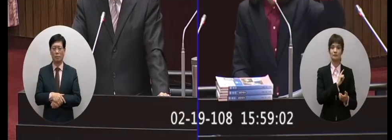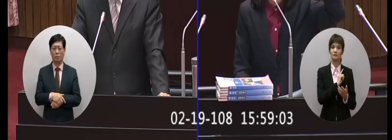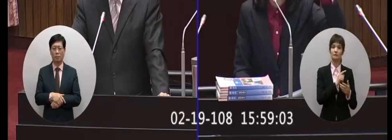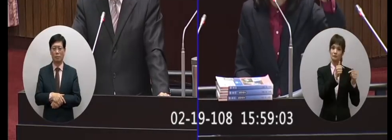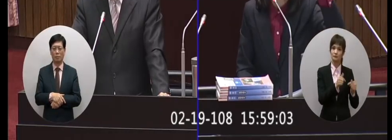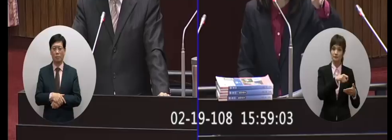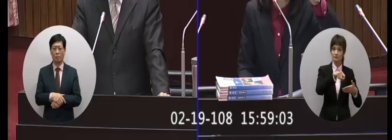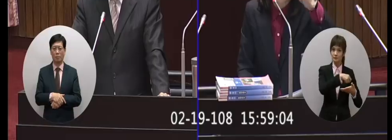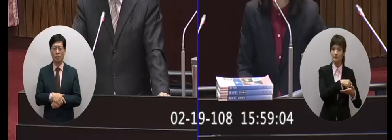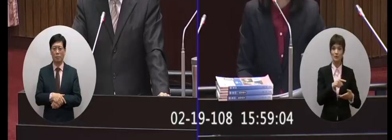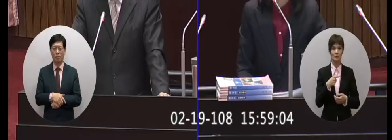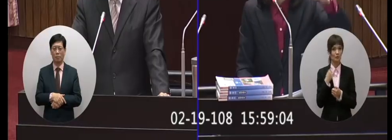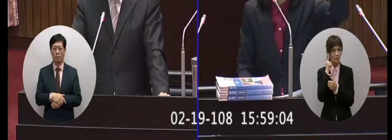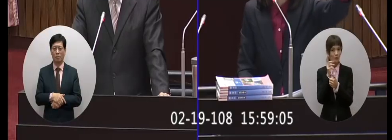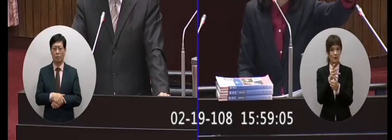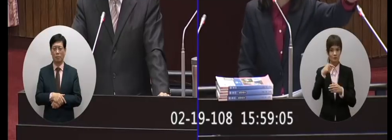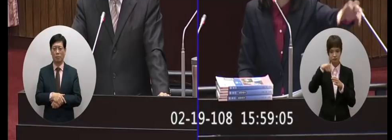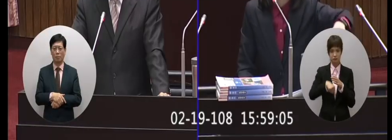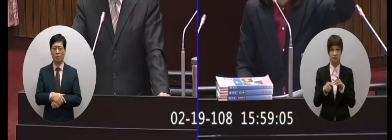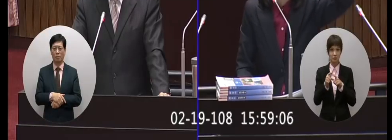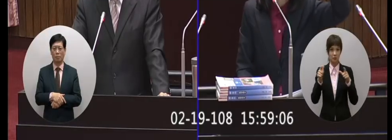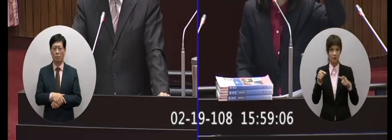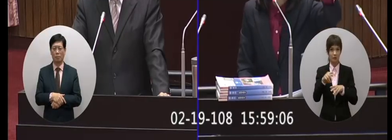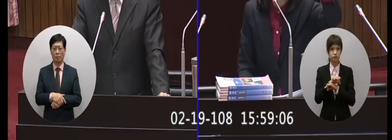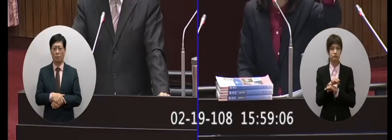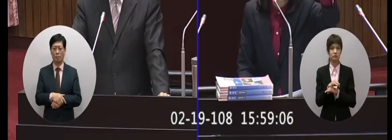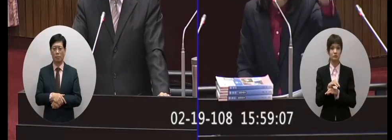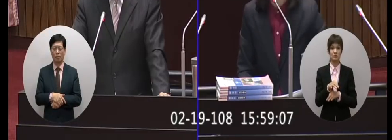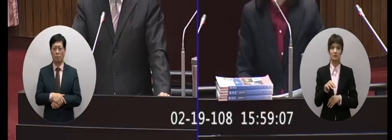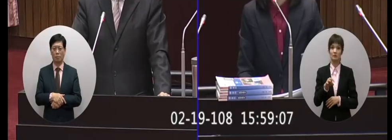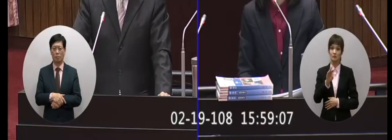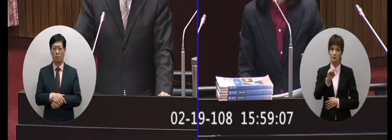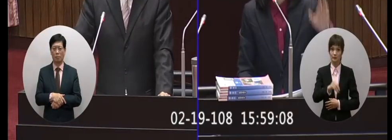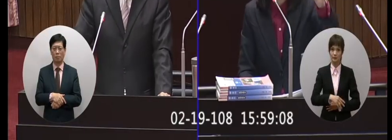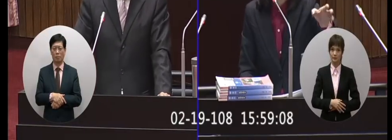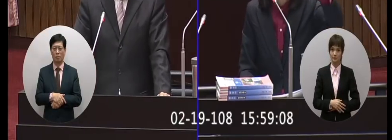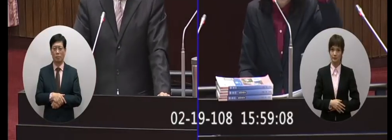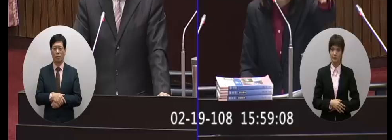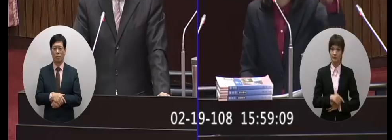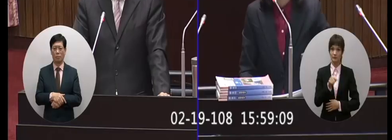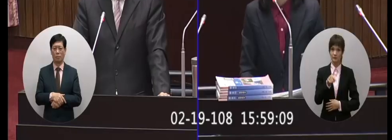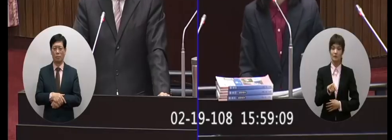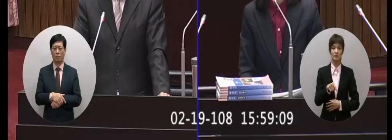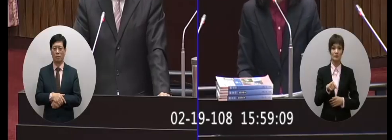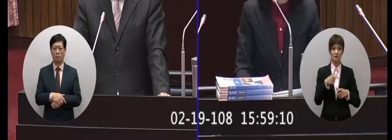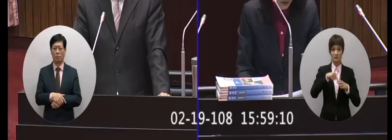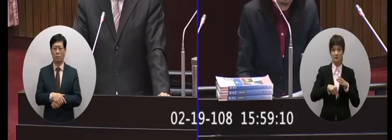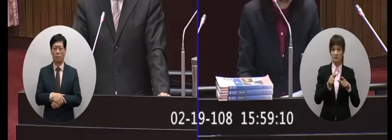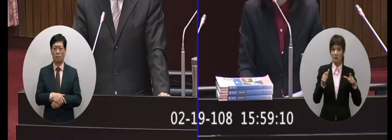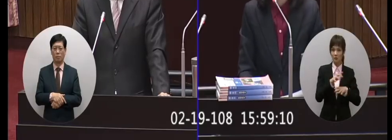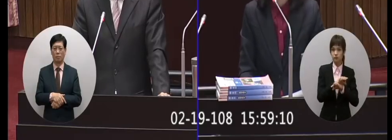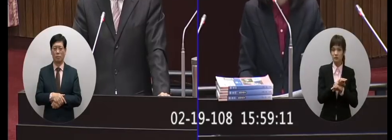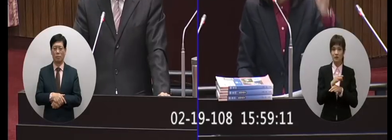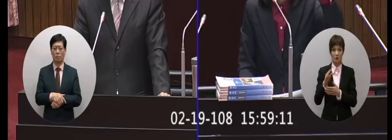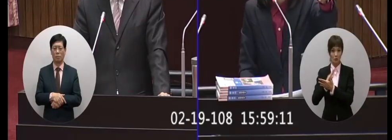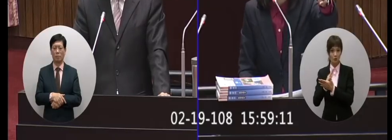我現在問的是加深加廣啦多元選修裡面有一個叫加深加廣嘛這部分有沒有教科書你就回